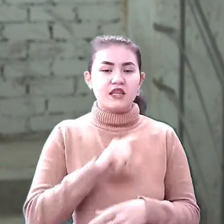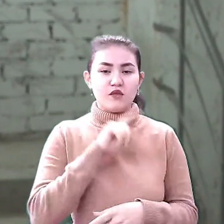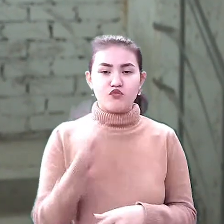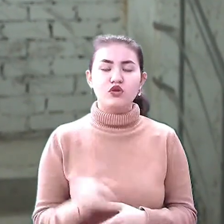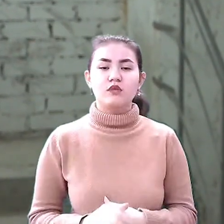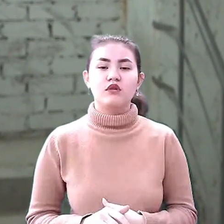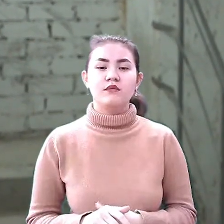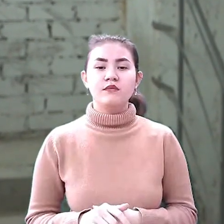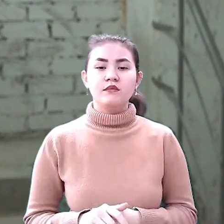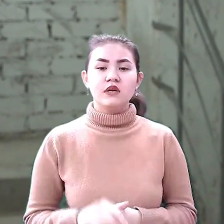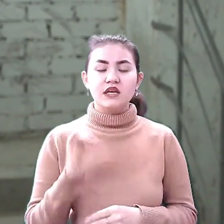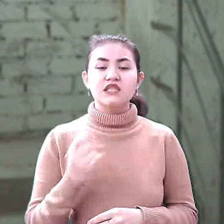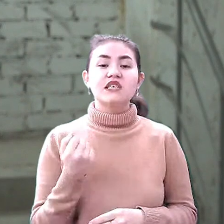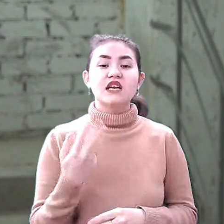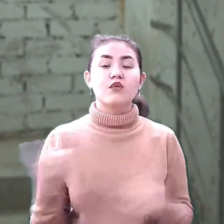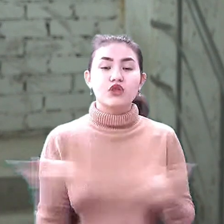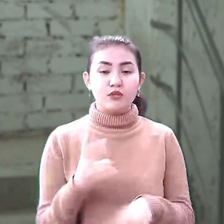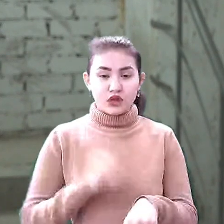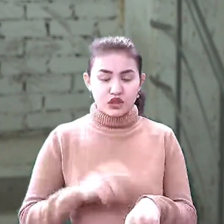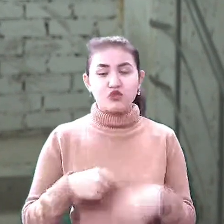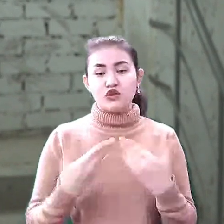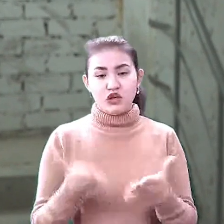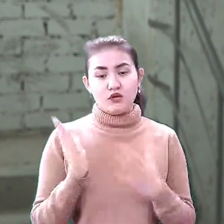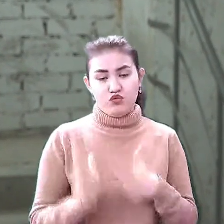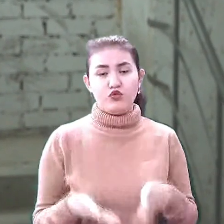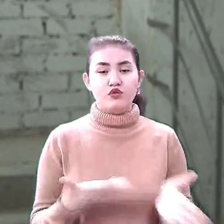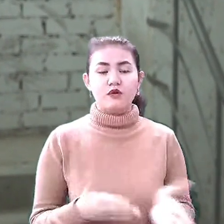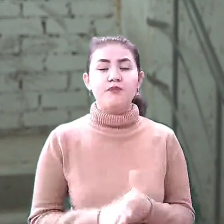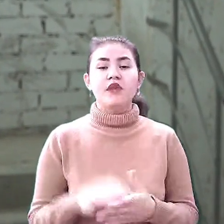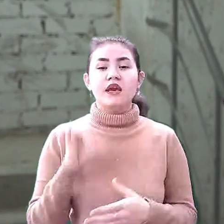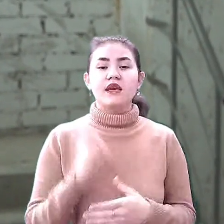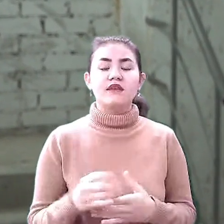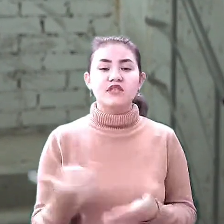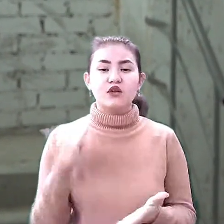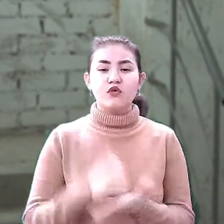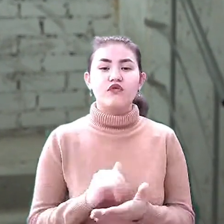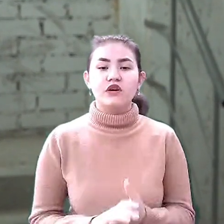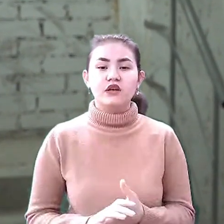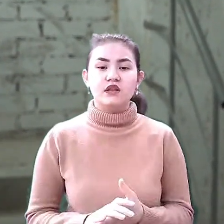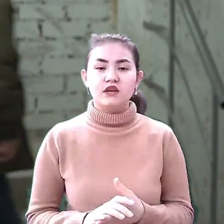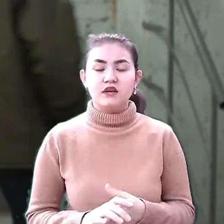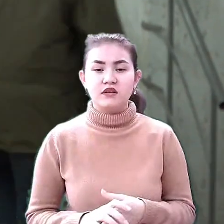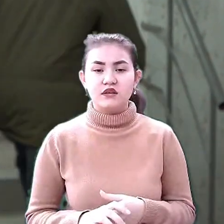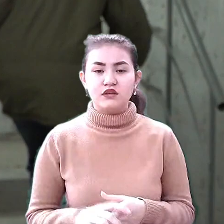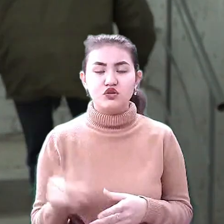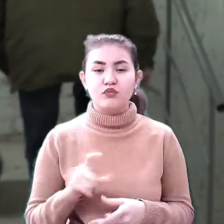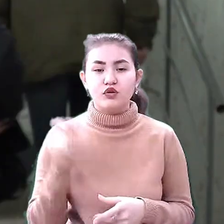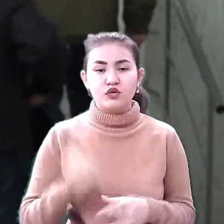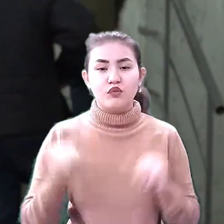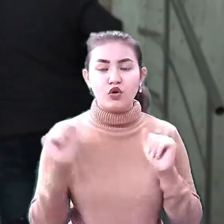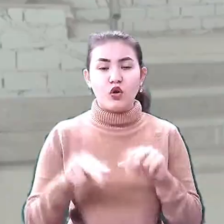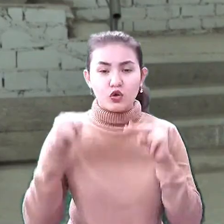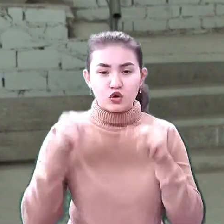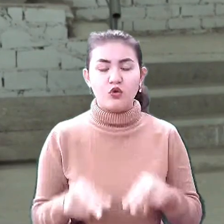скільки потрібно часу, скільки проводьте. Навіть встановили додаткових два телевізори, щоб люди могли контролювати